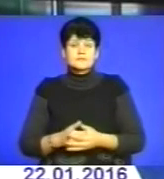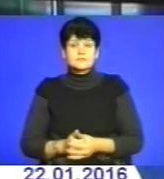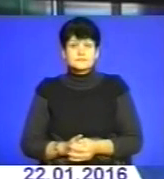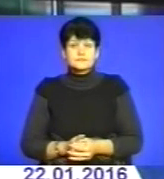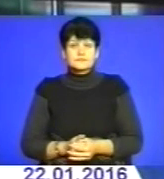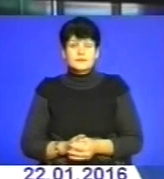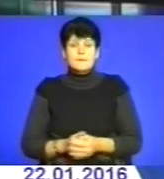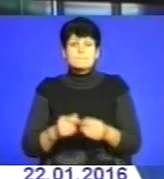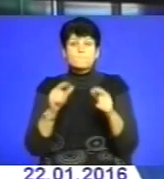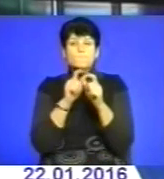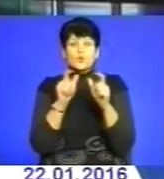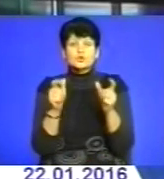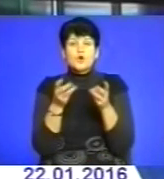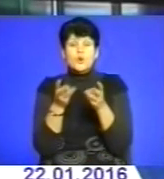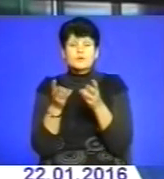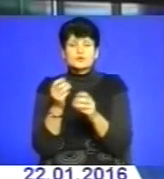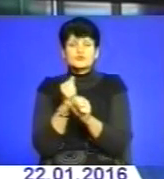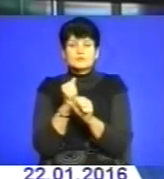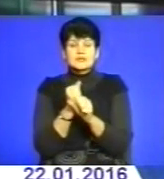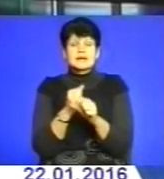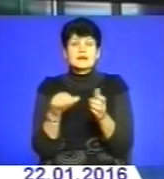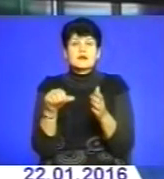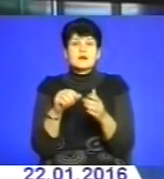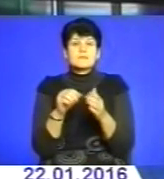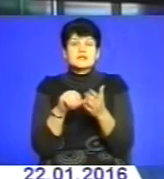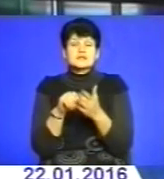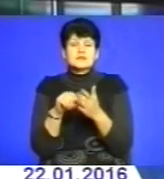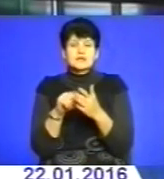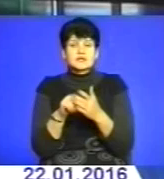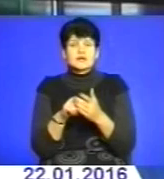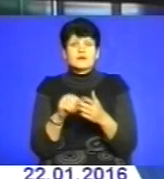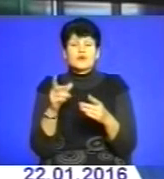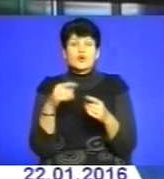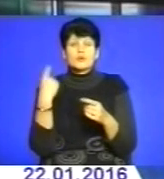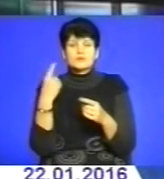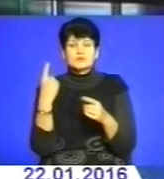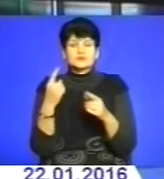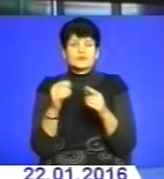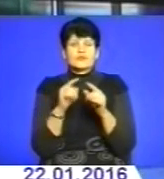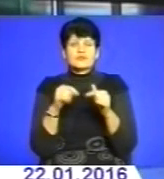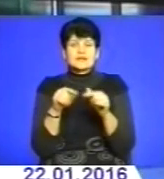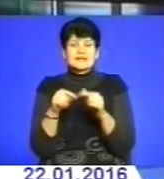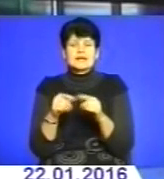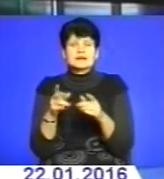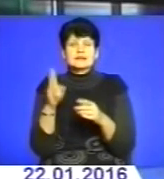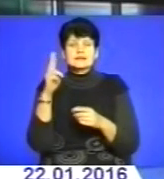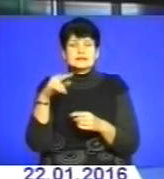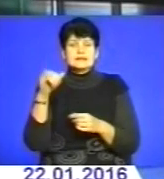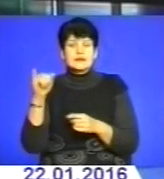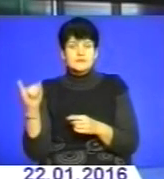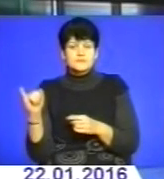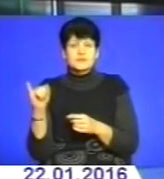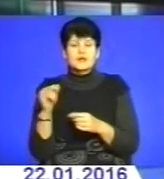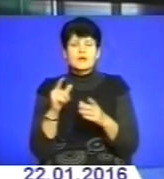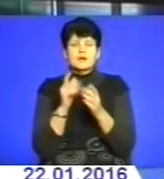Пункти обігріву облаштували працівники обласного управління превентивної діяльності на стаціонарних постах Дорожньо-патрульної служби «Краю».